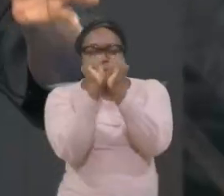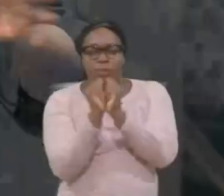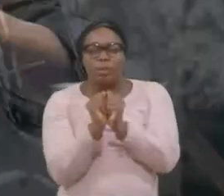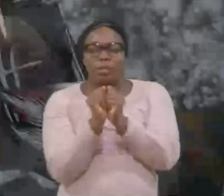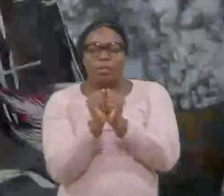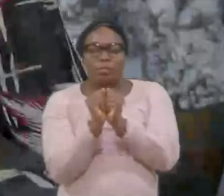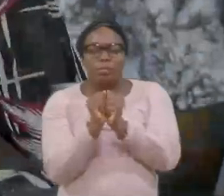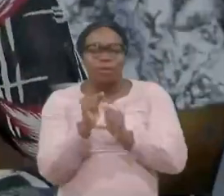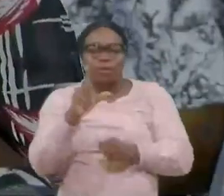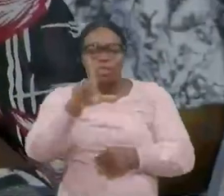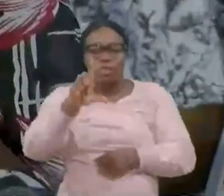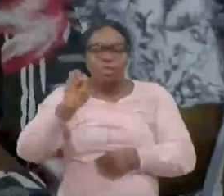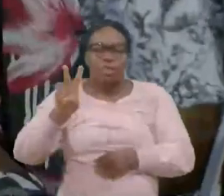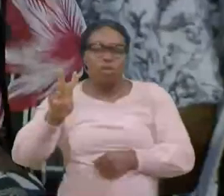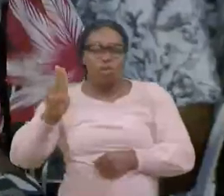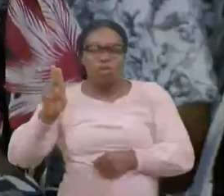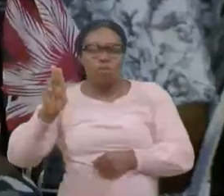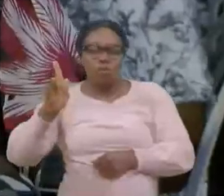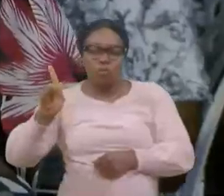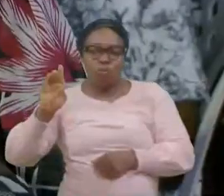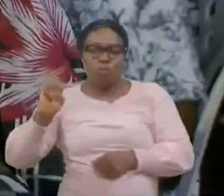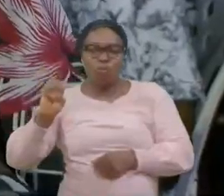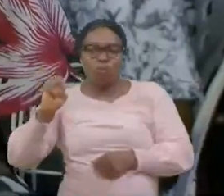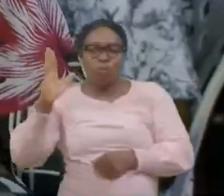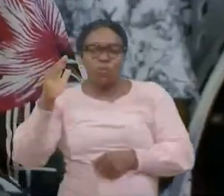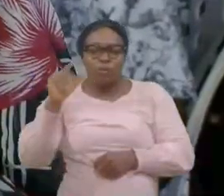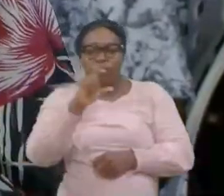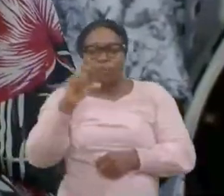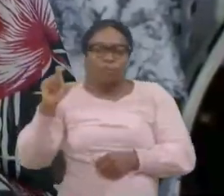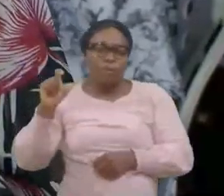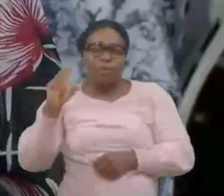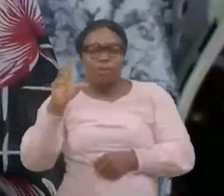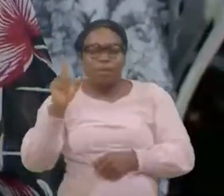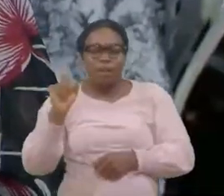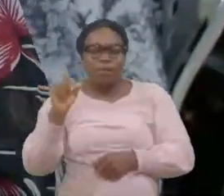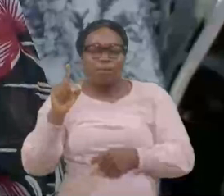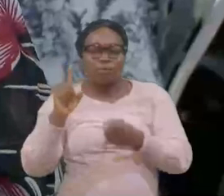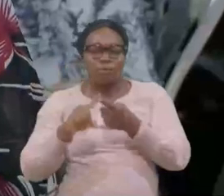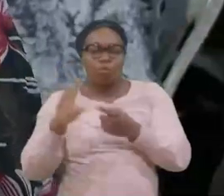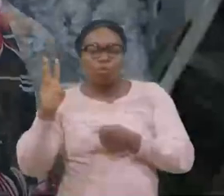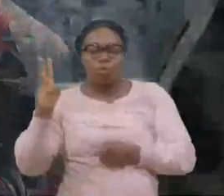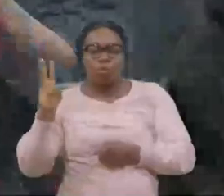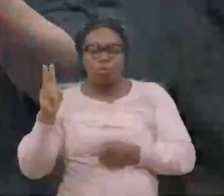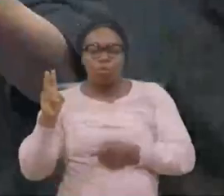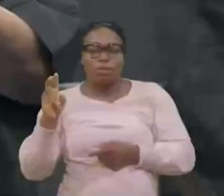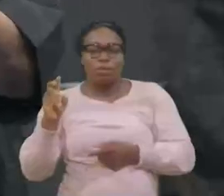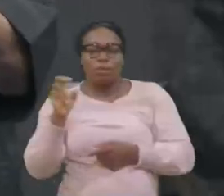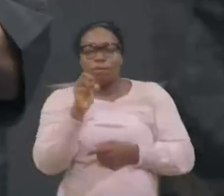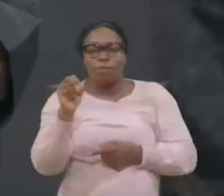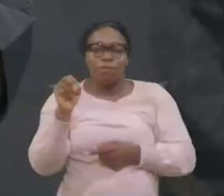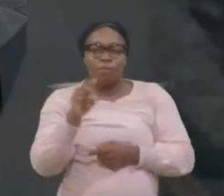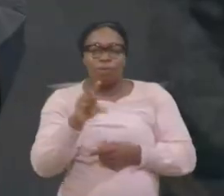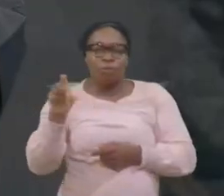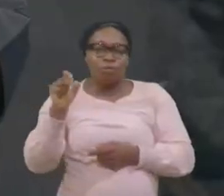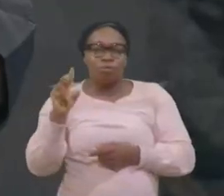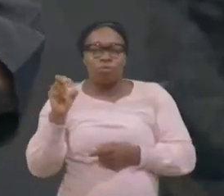qui parle il dit un homme avait deux fils verset 12 verset 12